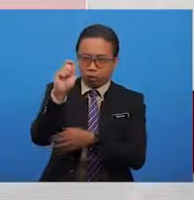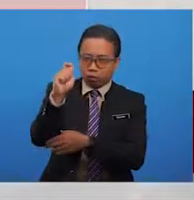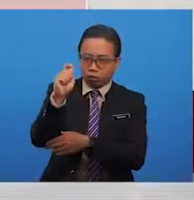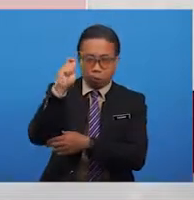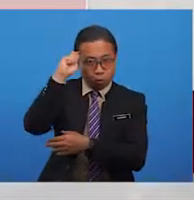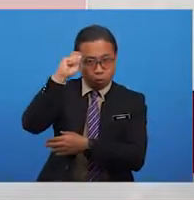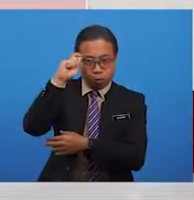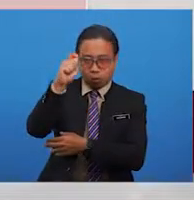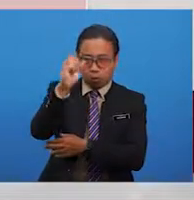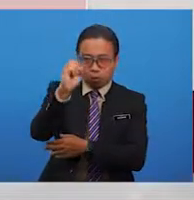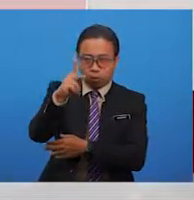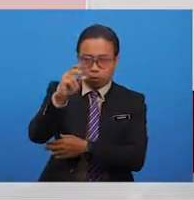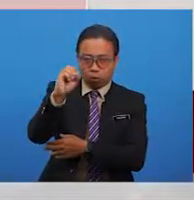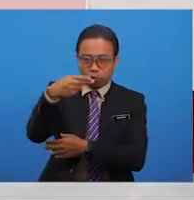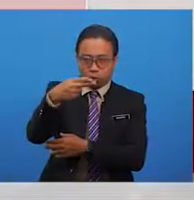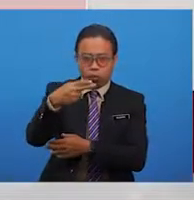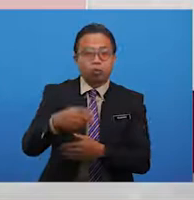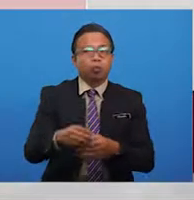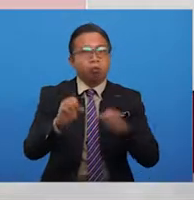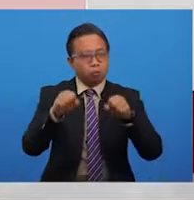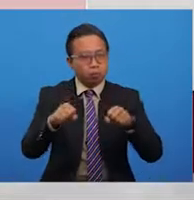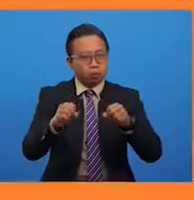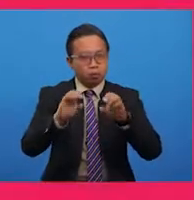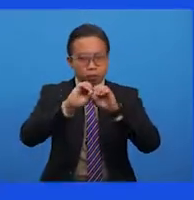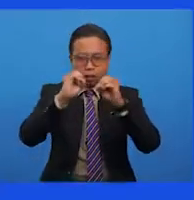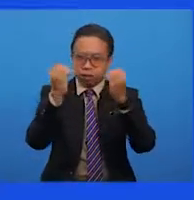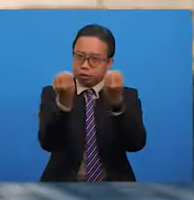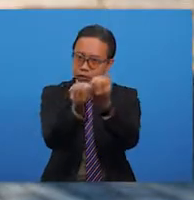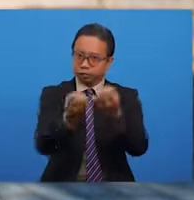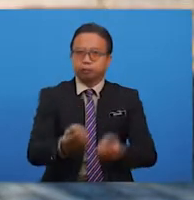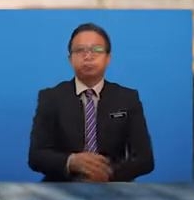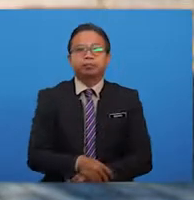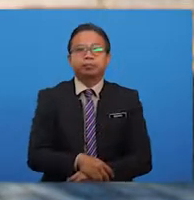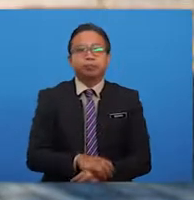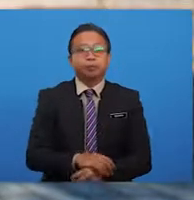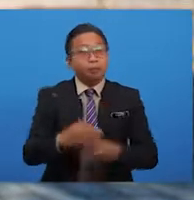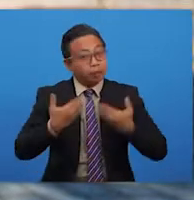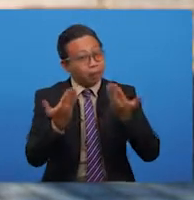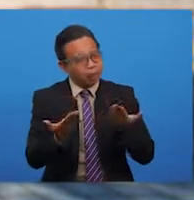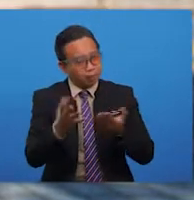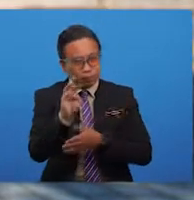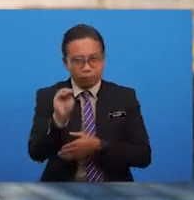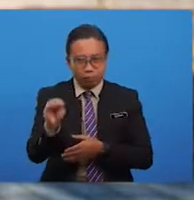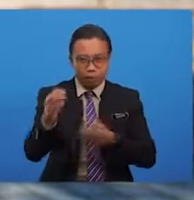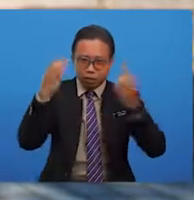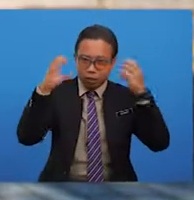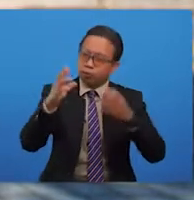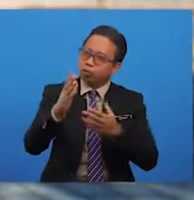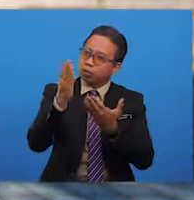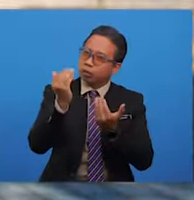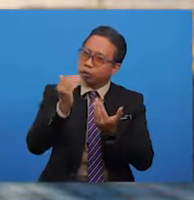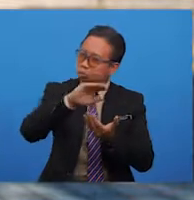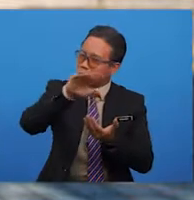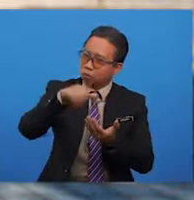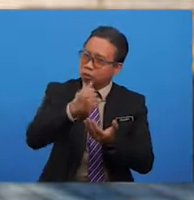untuk menerajui sesebuah organisasi. Bagaimana murid-murid? Cikgu rasa murid